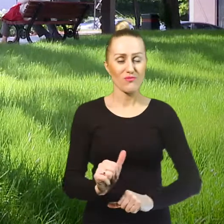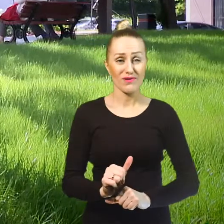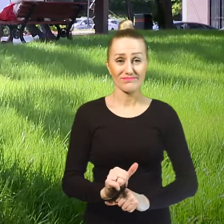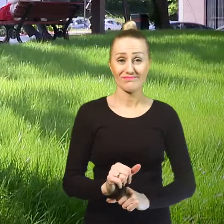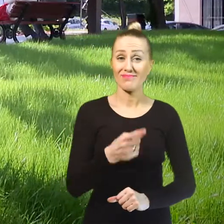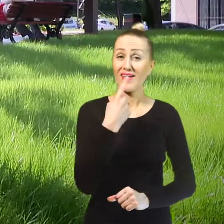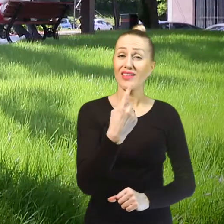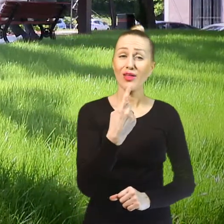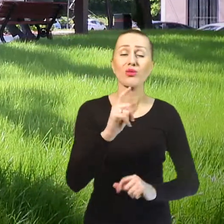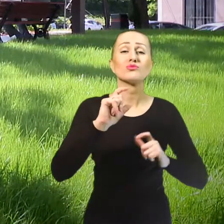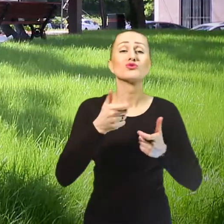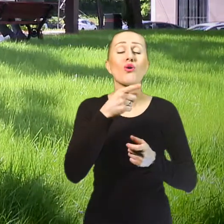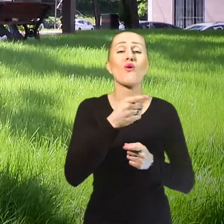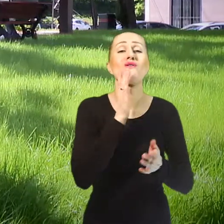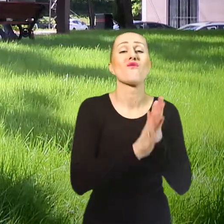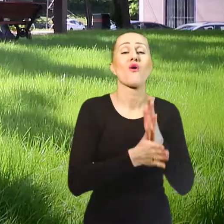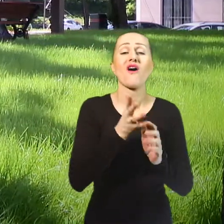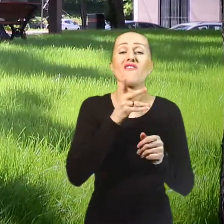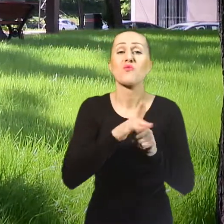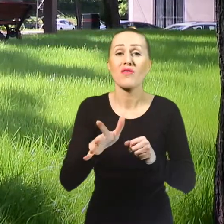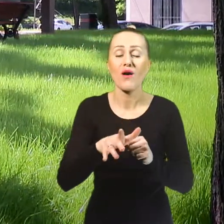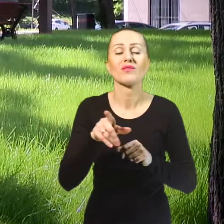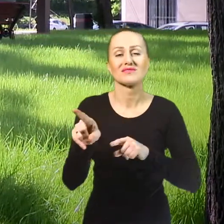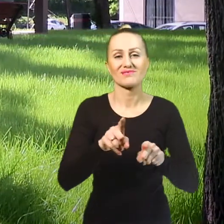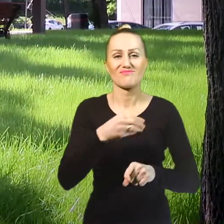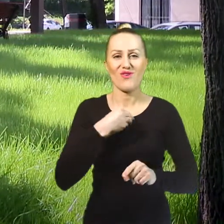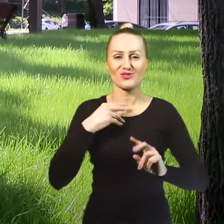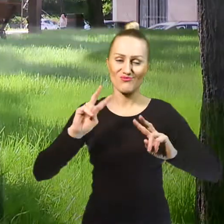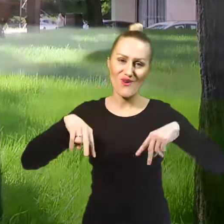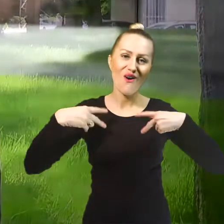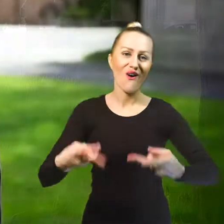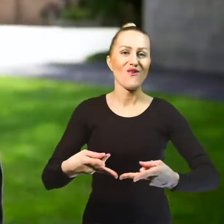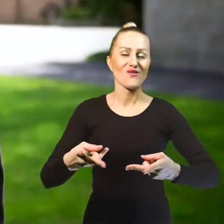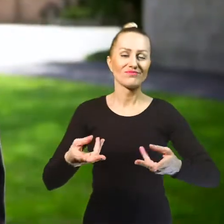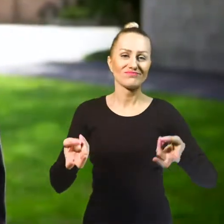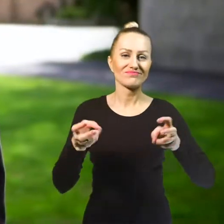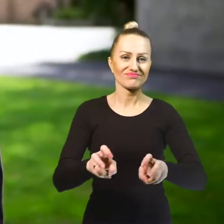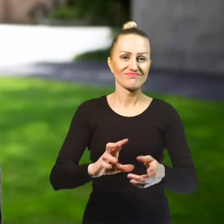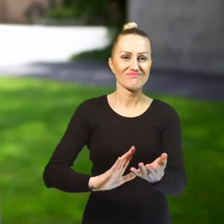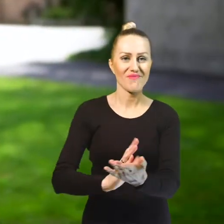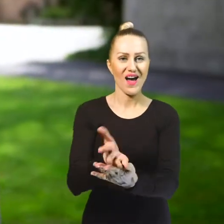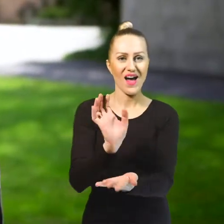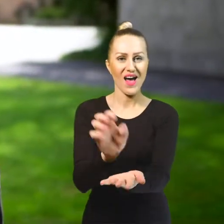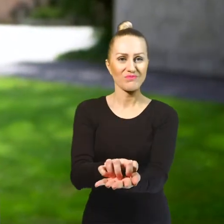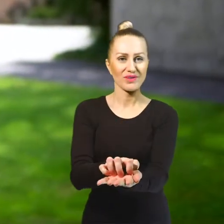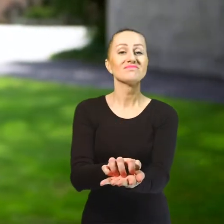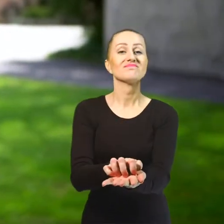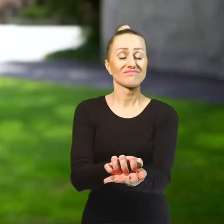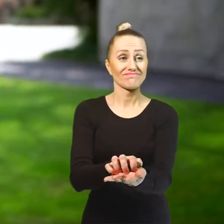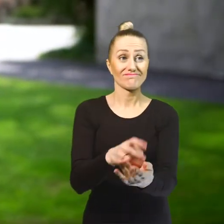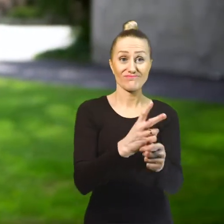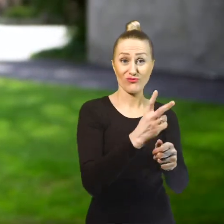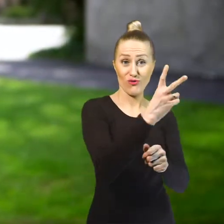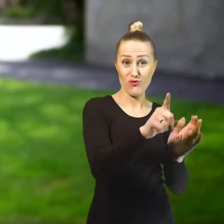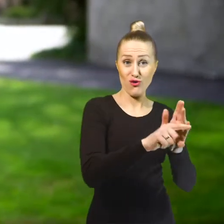Jednym z politycznych skutków wojny było przywrócenie na mapy świata Polski. Przed wejściem do kościoła